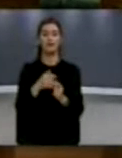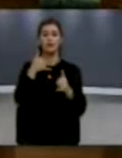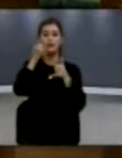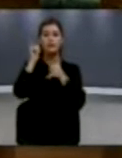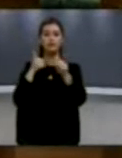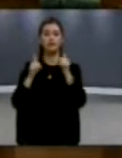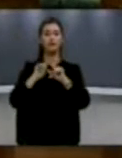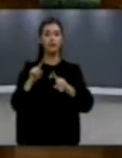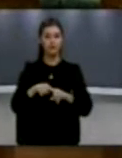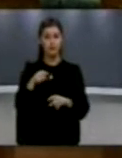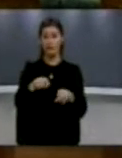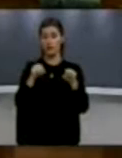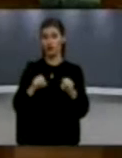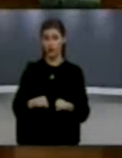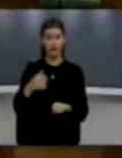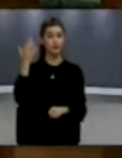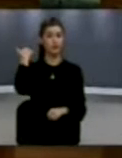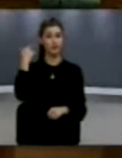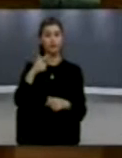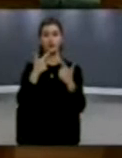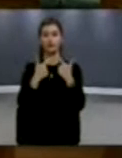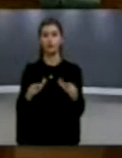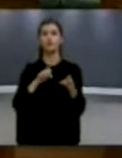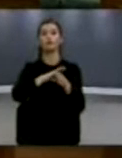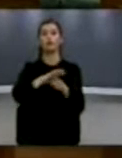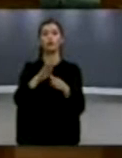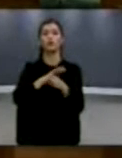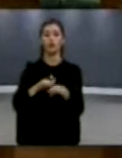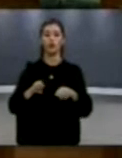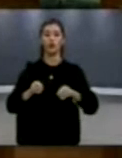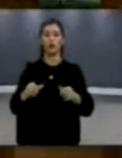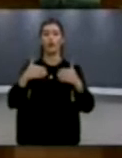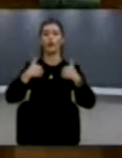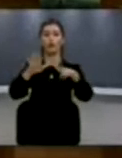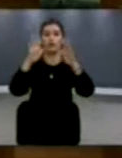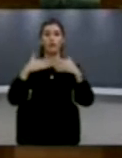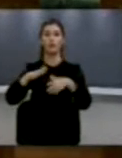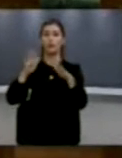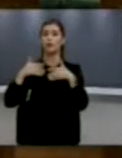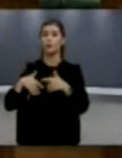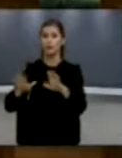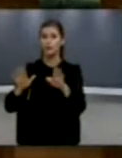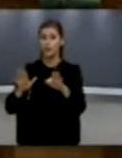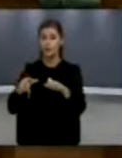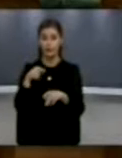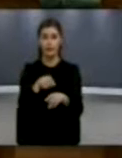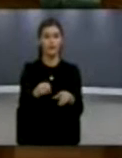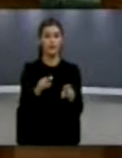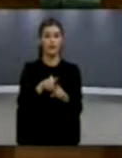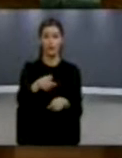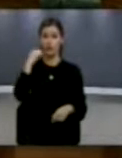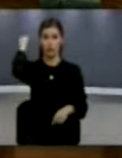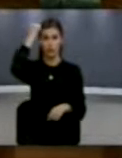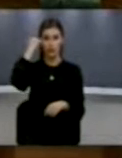qeveria e Kosovës aso kohe ujepte atyre territore mira hektarëshe. Në këto pretendimin dhe i territorit Kosovës,